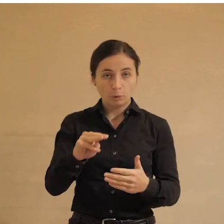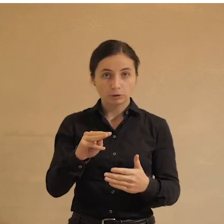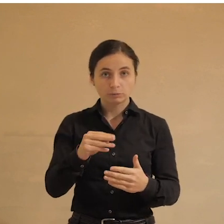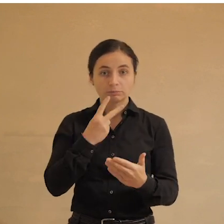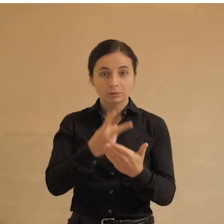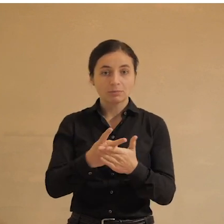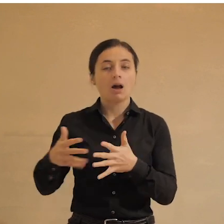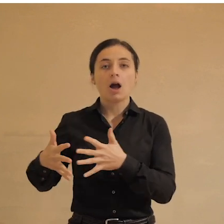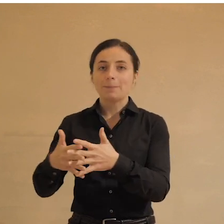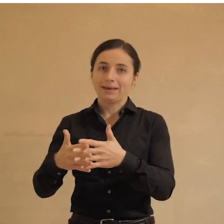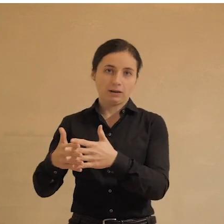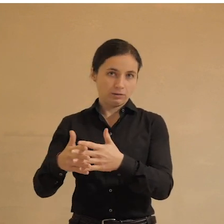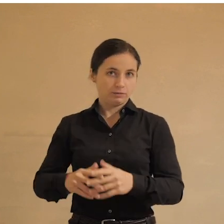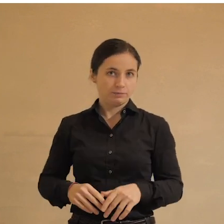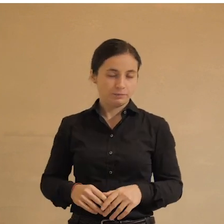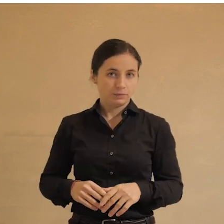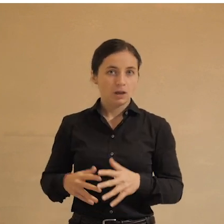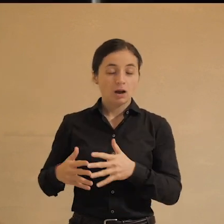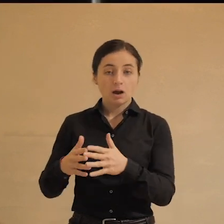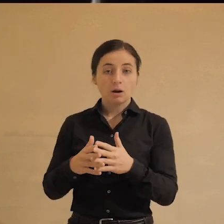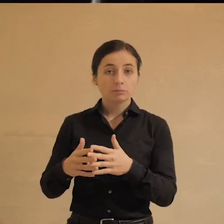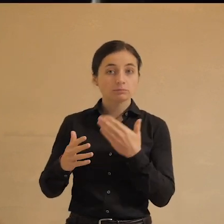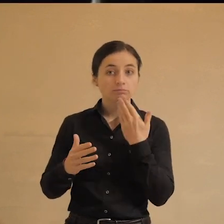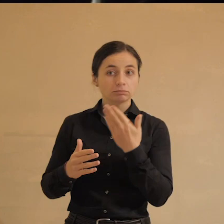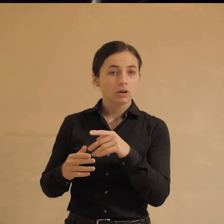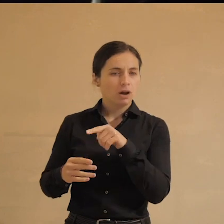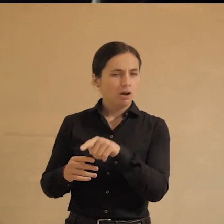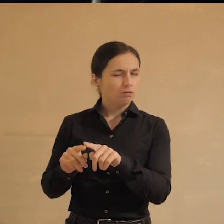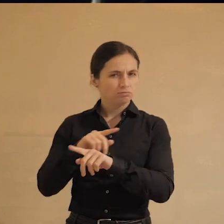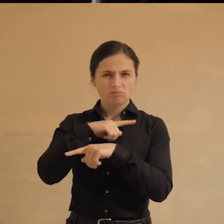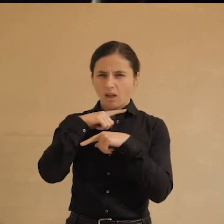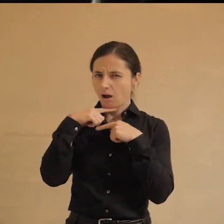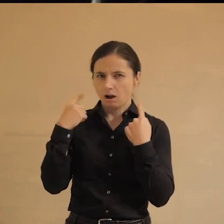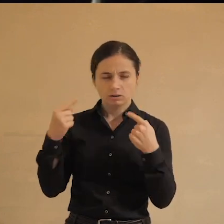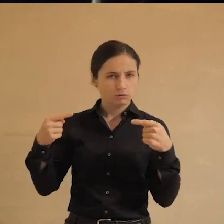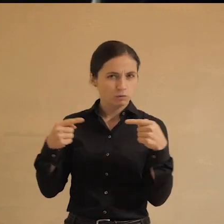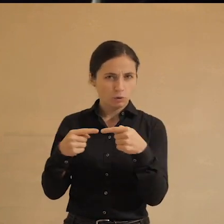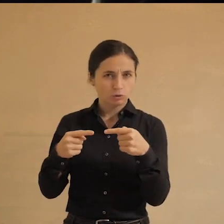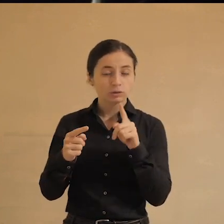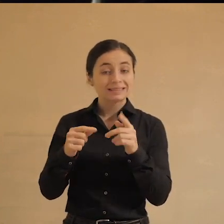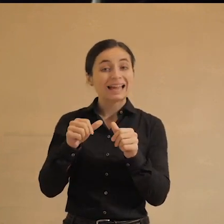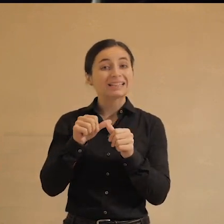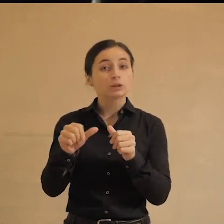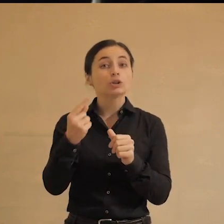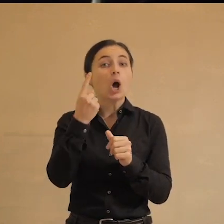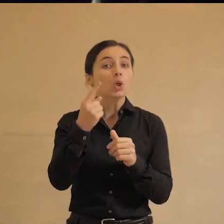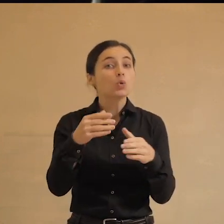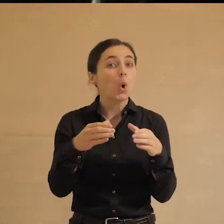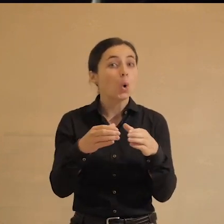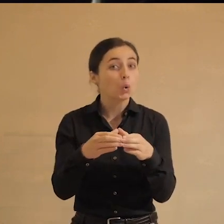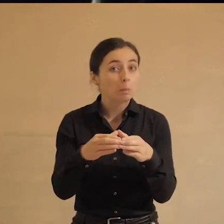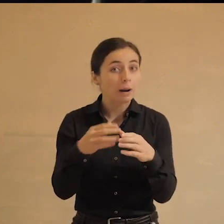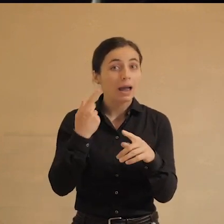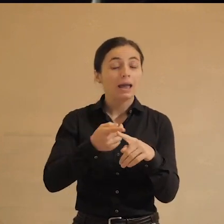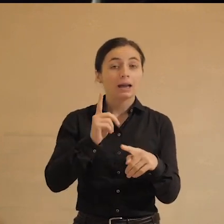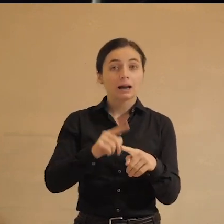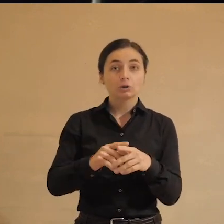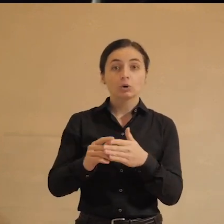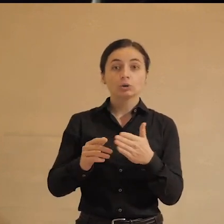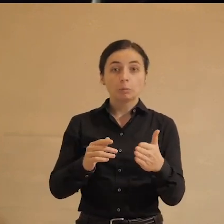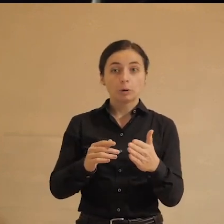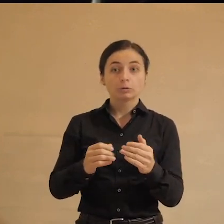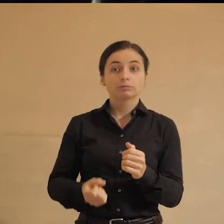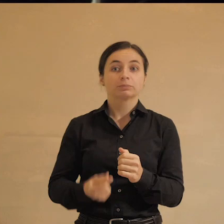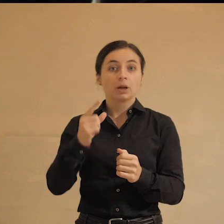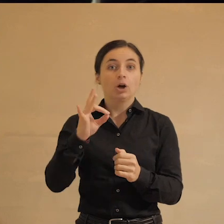демонстрируют американцы. Американские опросы показывают, что люди там этого очень не хотят. За исключением одной группы, которая, наоборот, относится